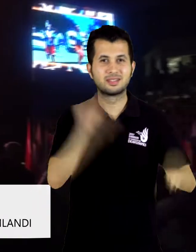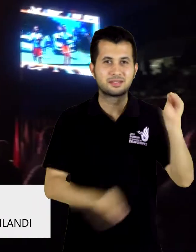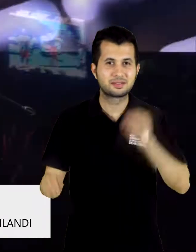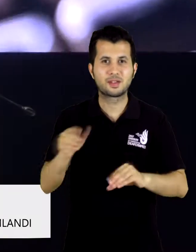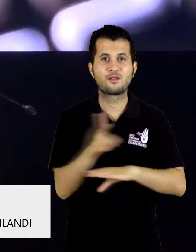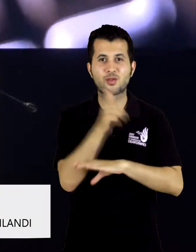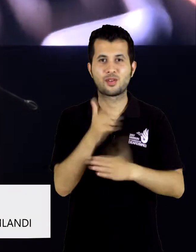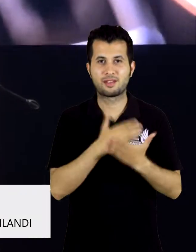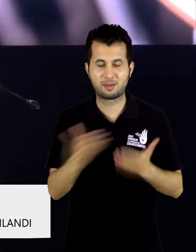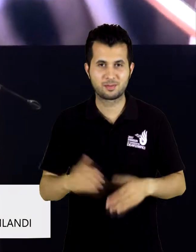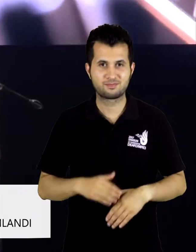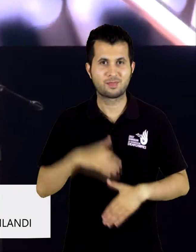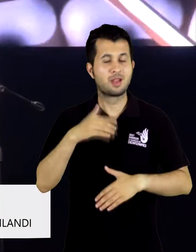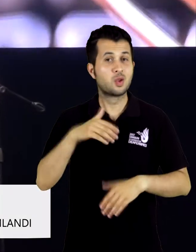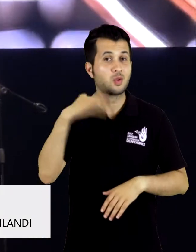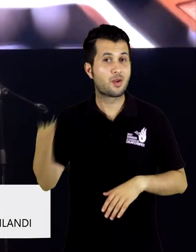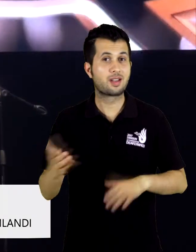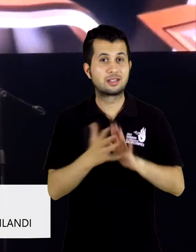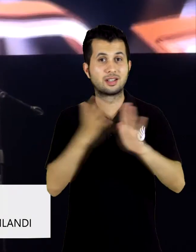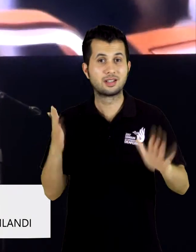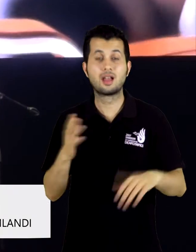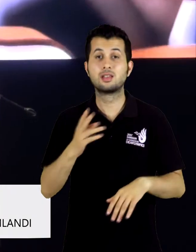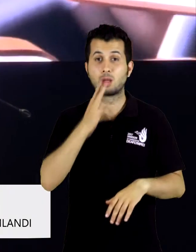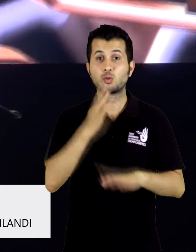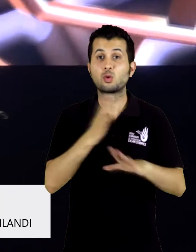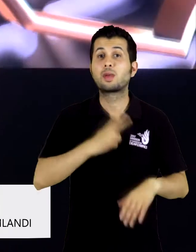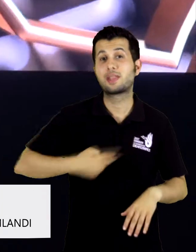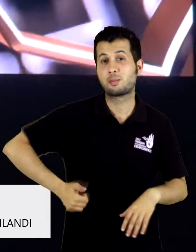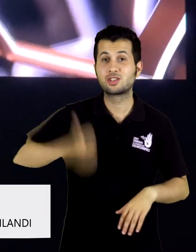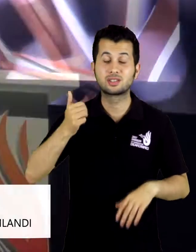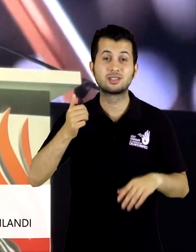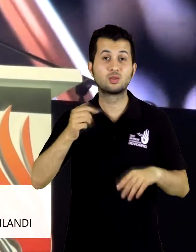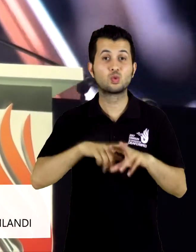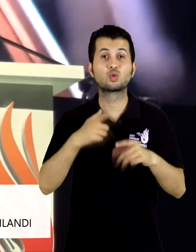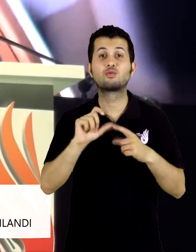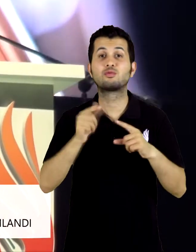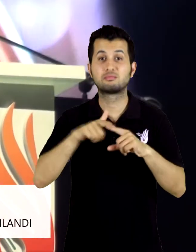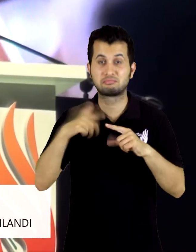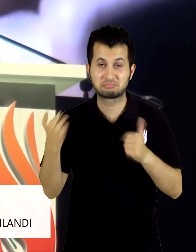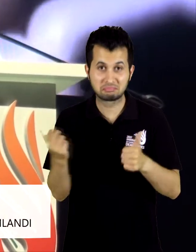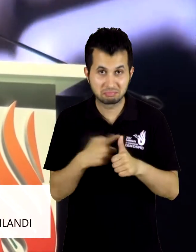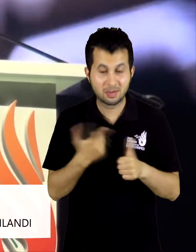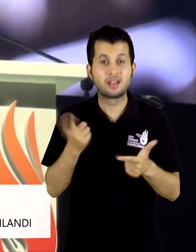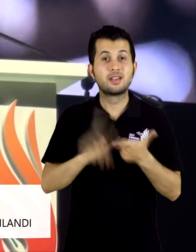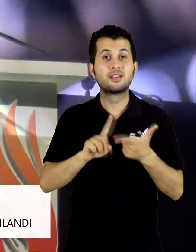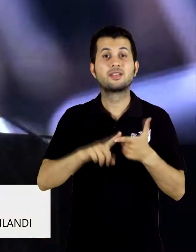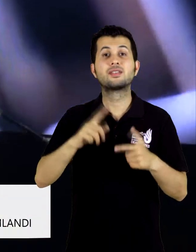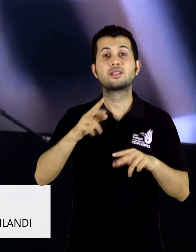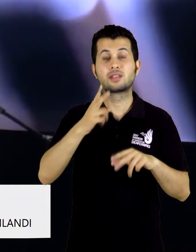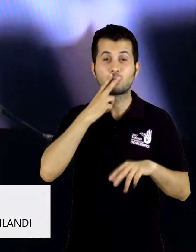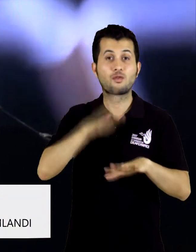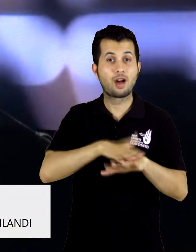edildi. Ardından sırasıyla Samsun Büyükşehir Belediye Başkanı Yusuf Ziya Yılmaz, Samsun Valisi Osman Kaymak,